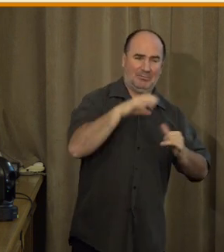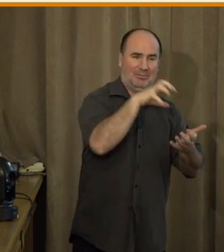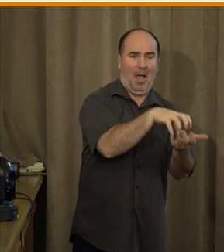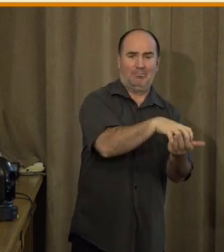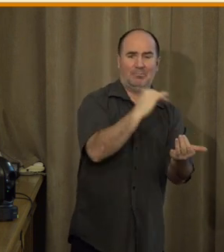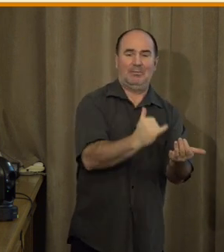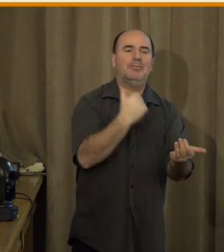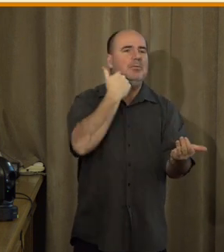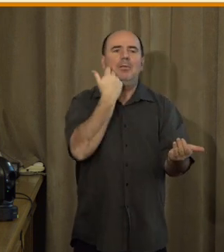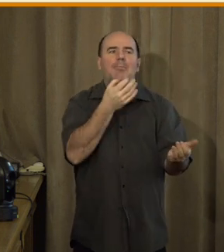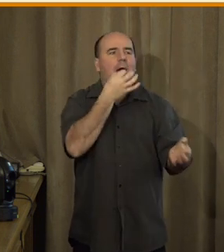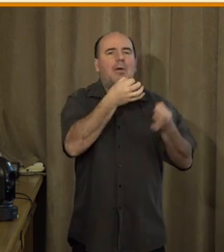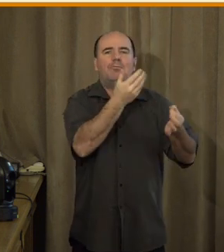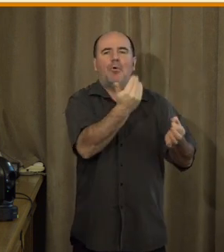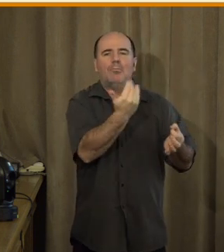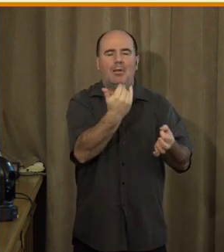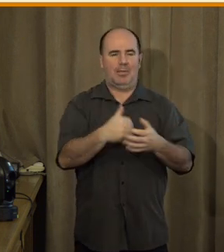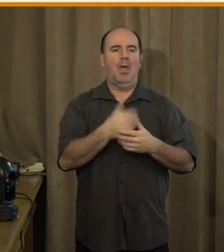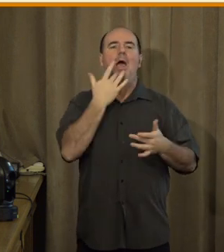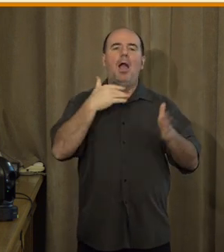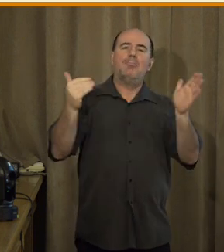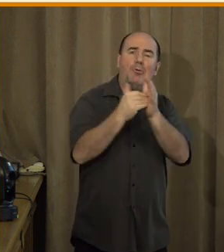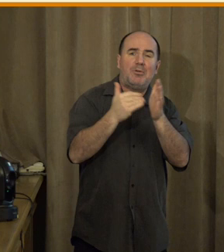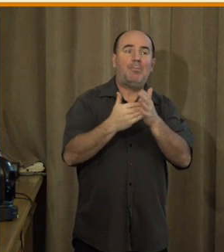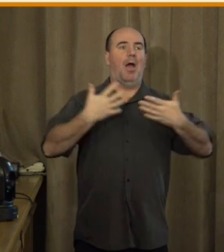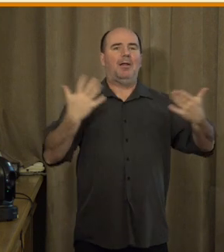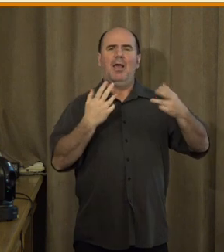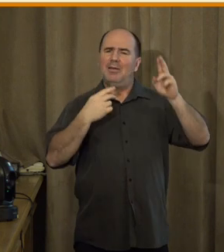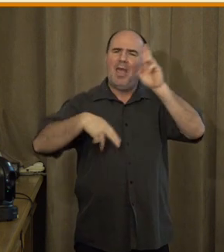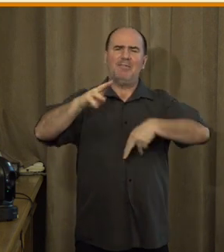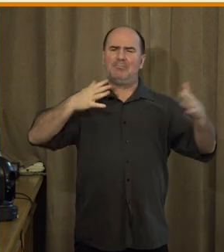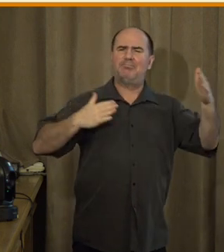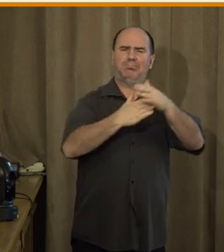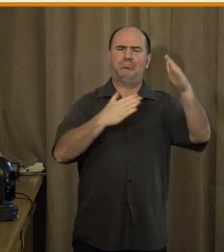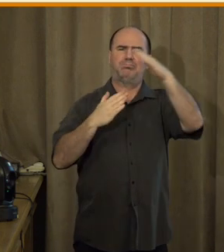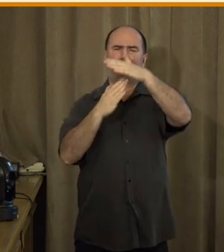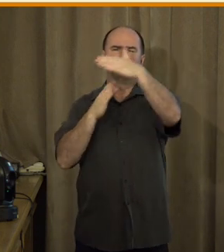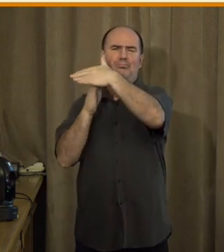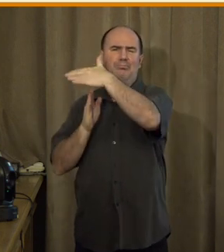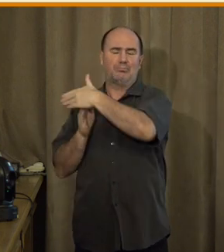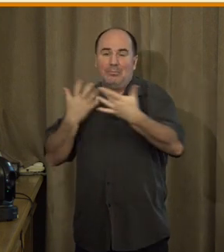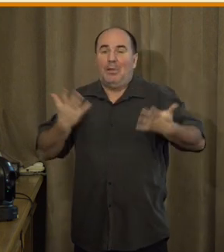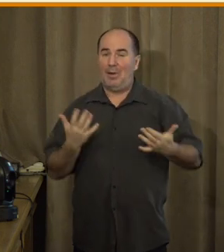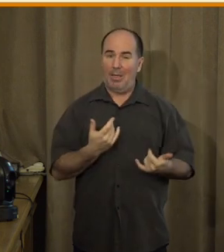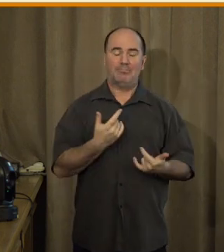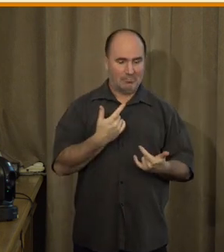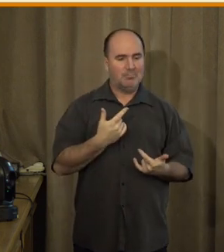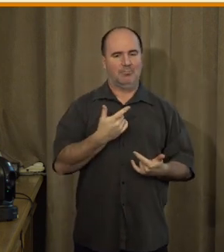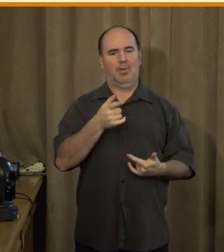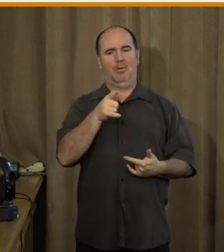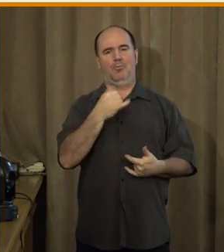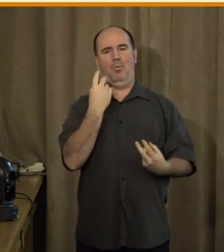jaké jsou ty potřeby a jaké jsou vlastně ty hlavní bariéry. Na dalším slajdu vidíme právě ty